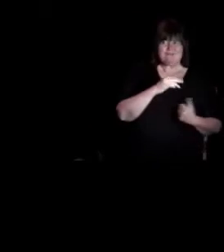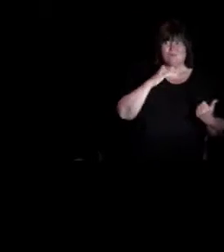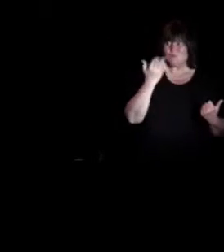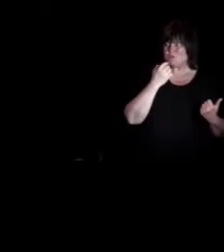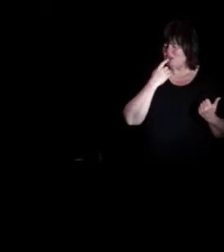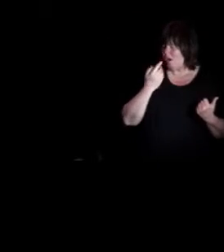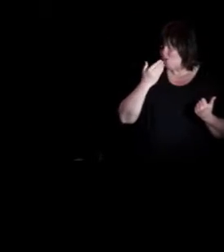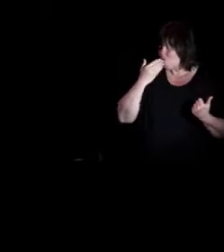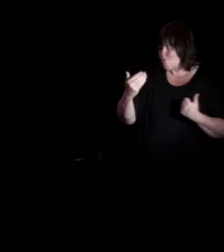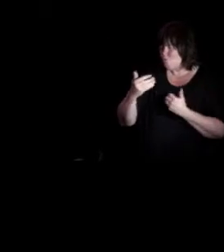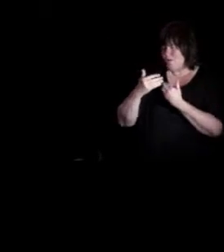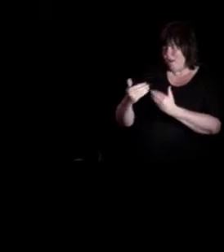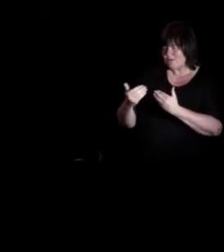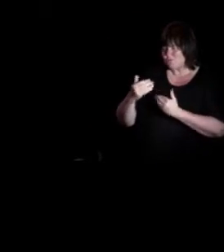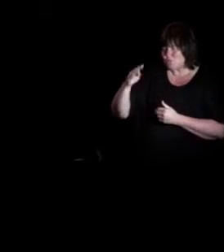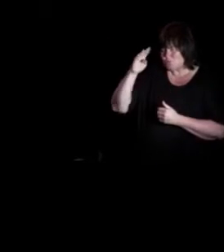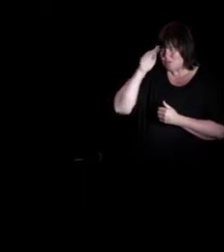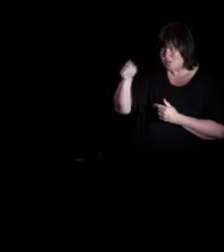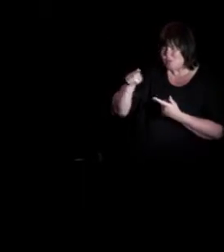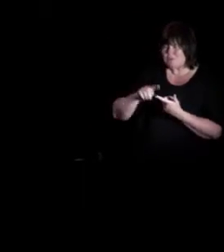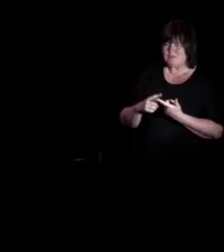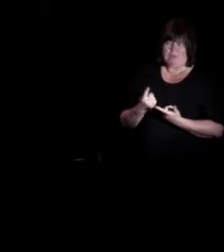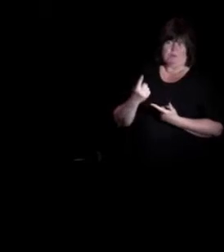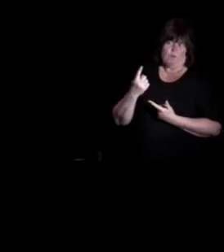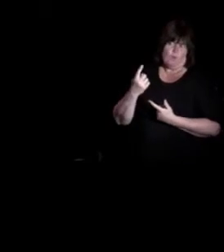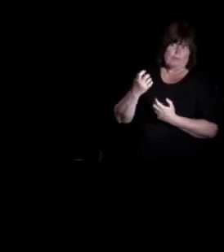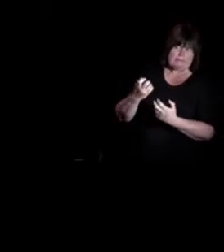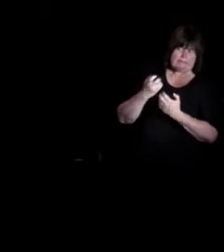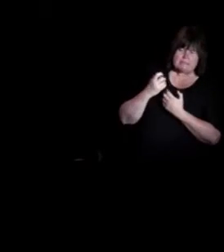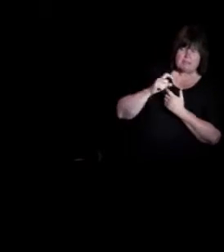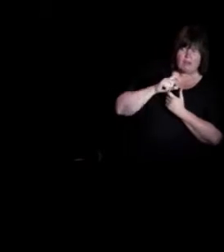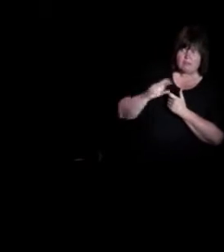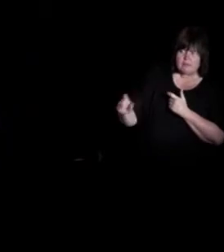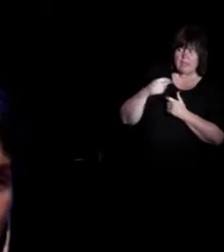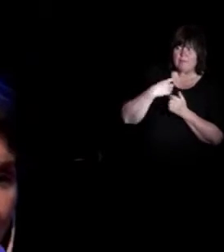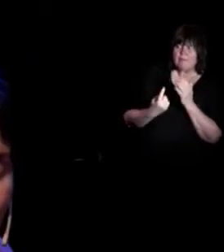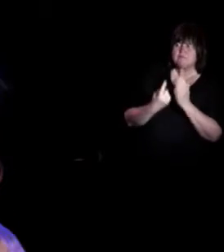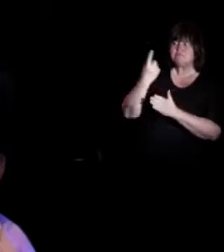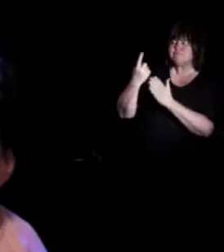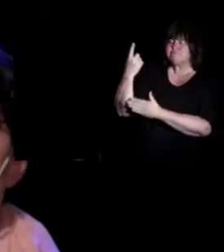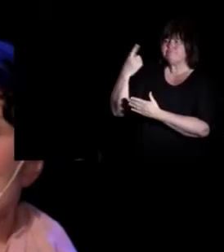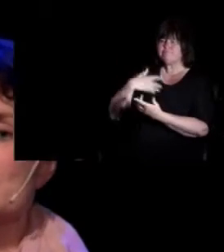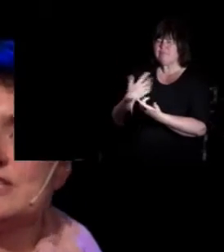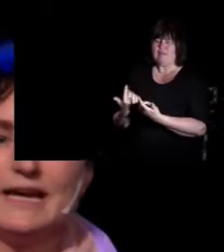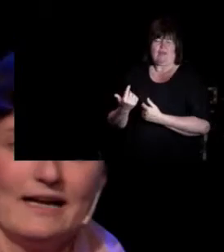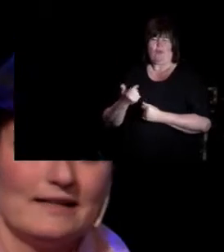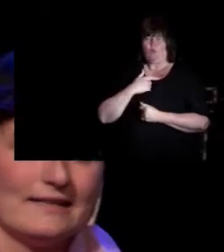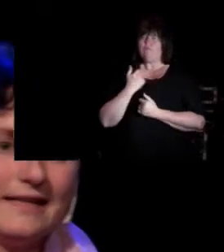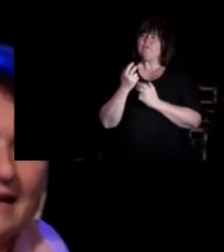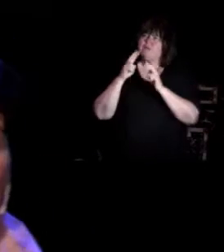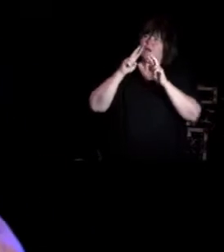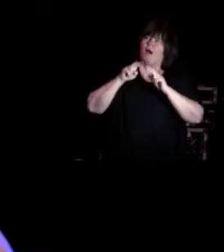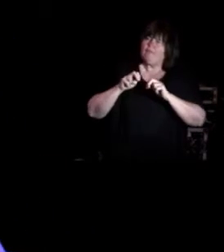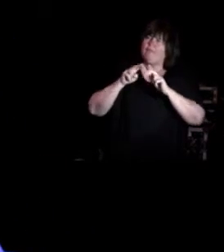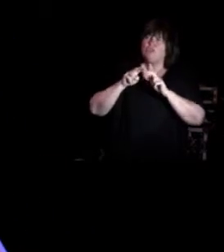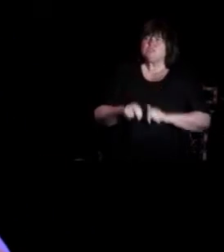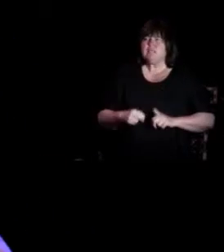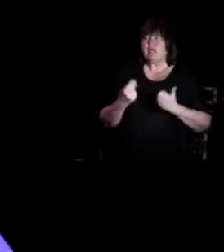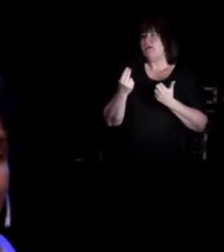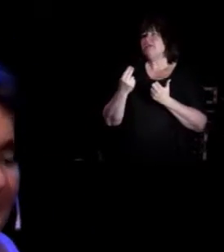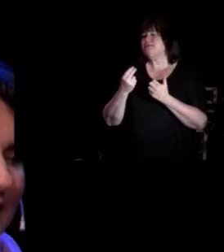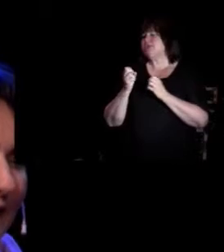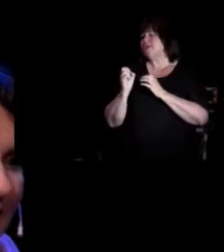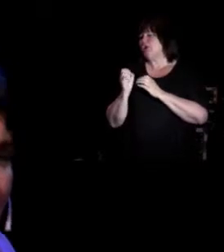så god relasjon til gutten, og det var interessante temaer som kom opp, og vi analyserte det i lyset av